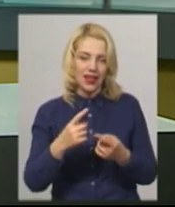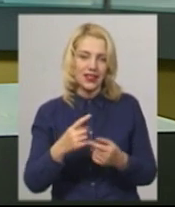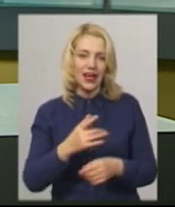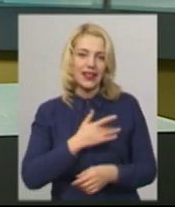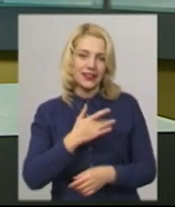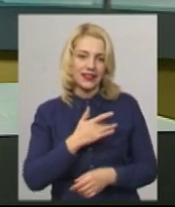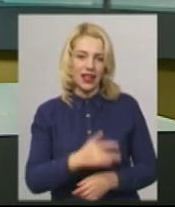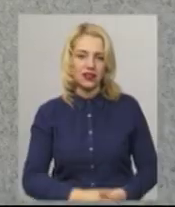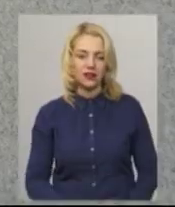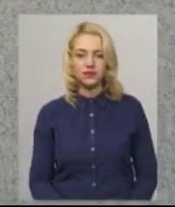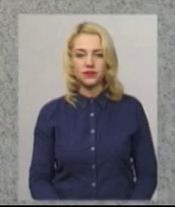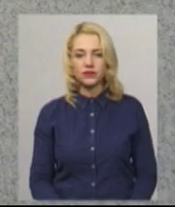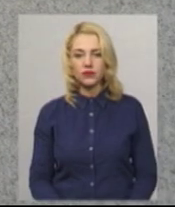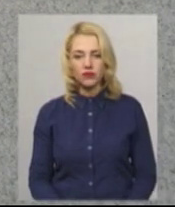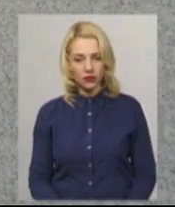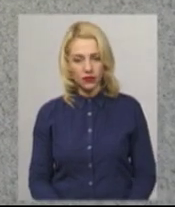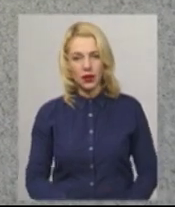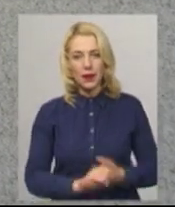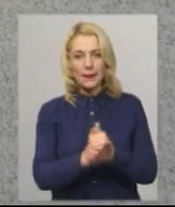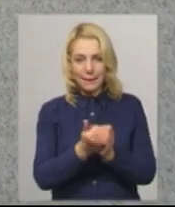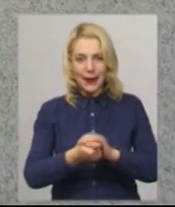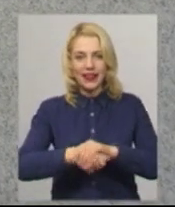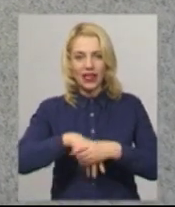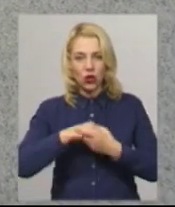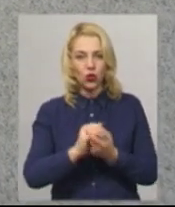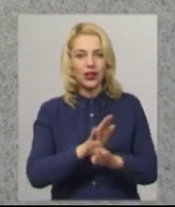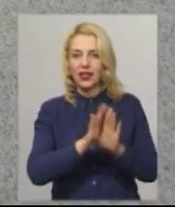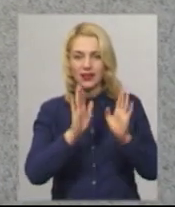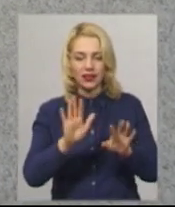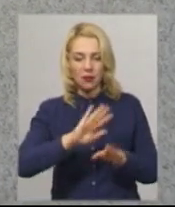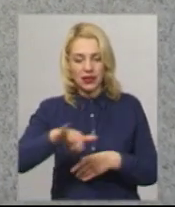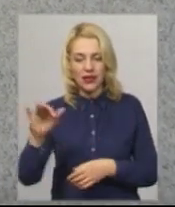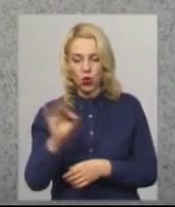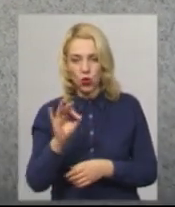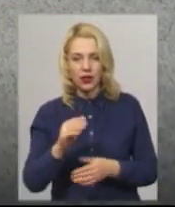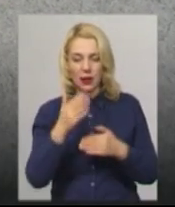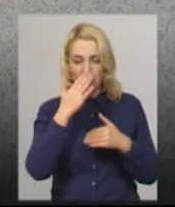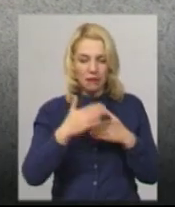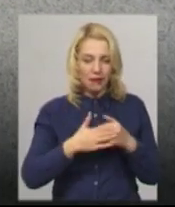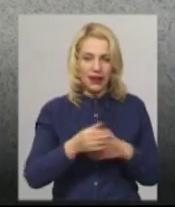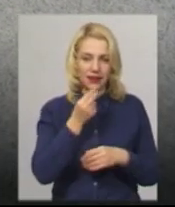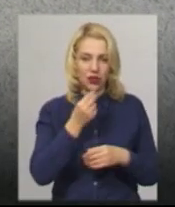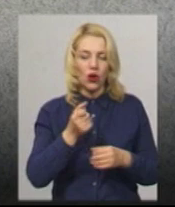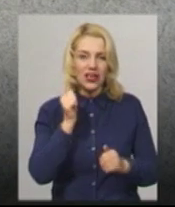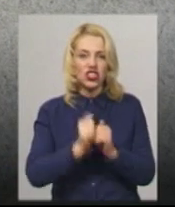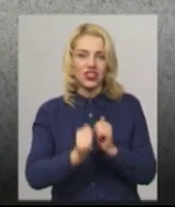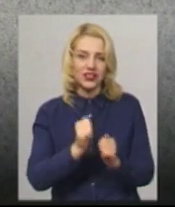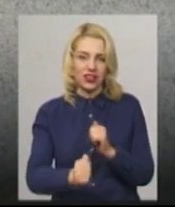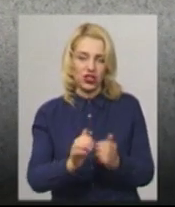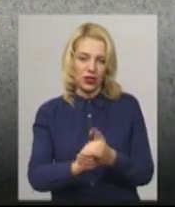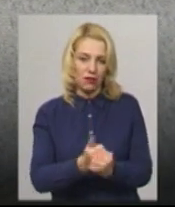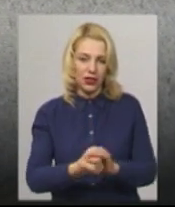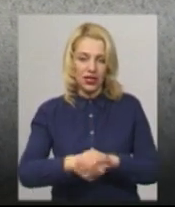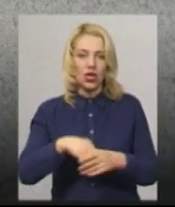Нінель Марцонь. Мити руки не тільки після туалета і перед їдою, чистіше мити руки. Робити